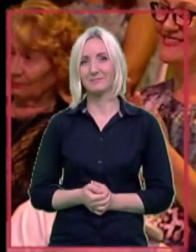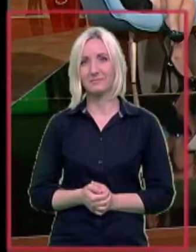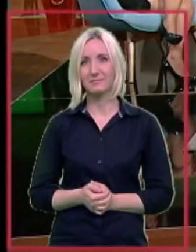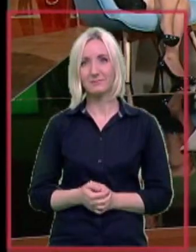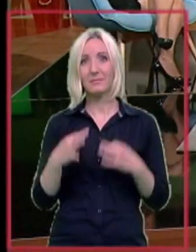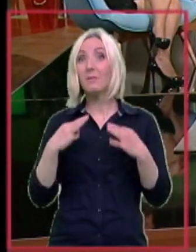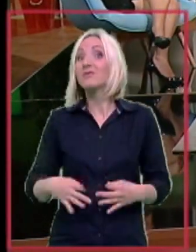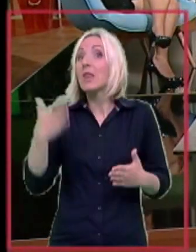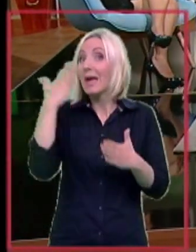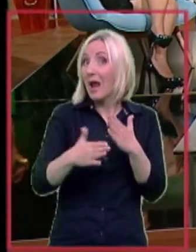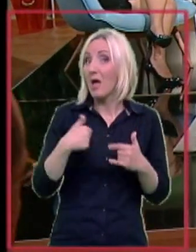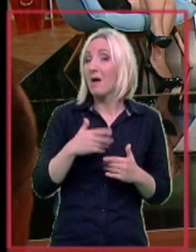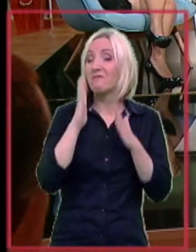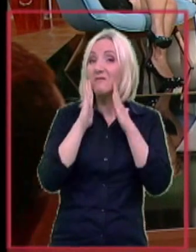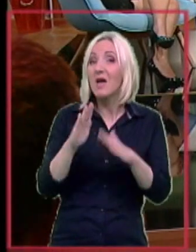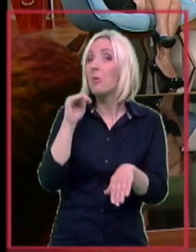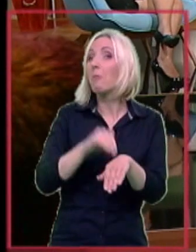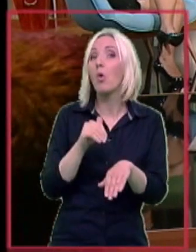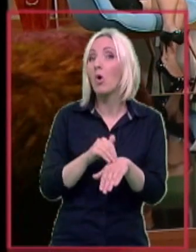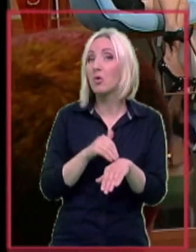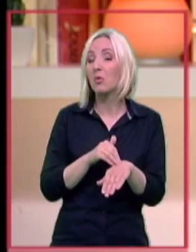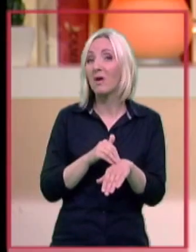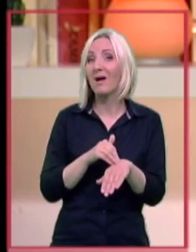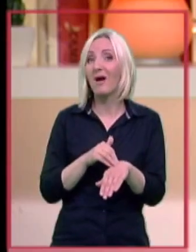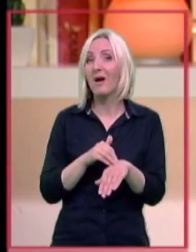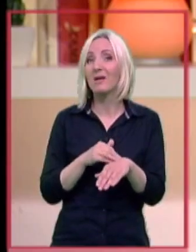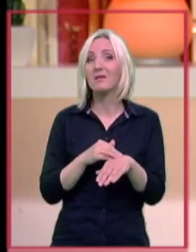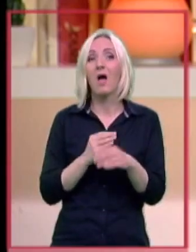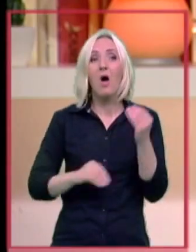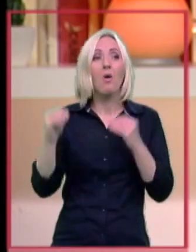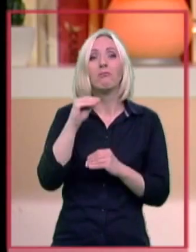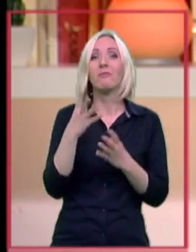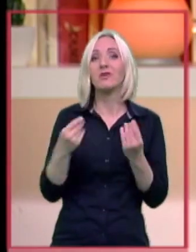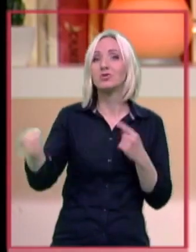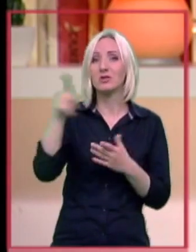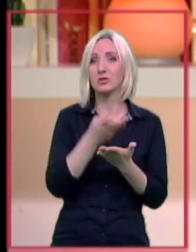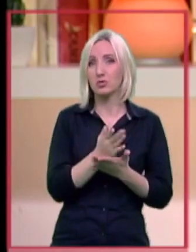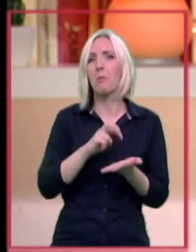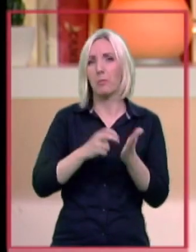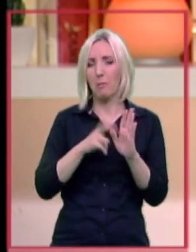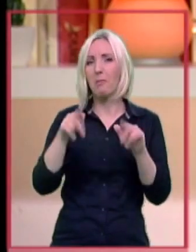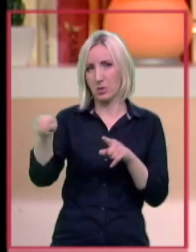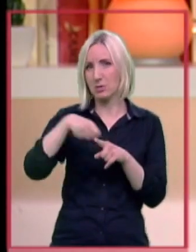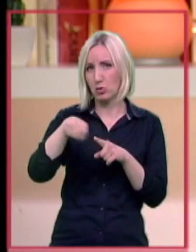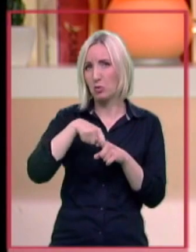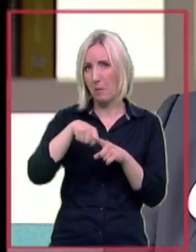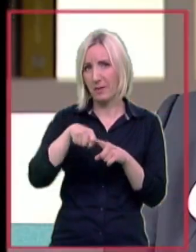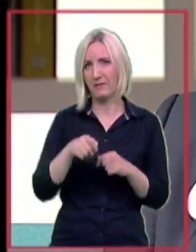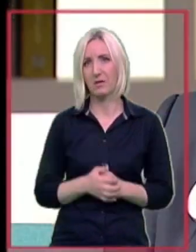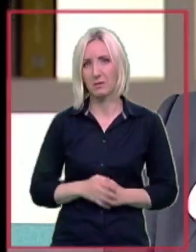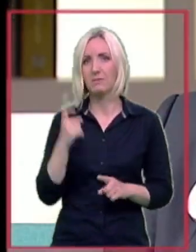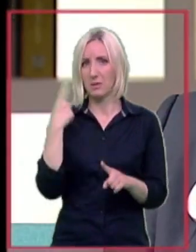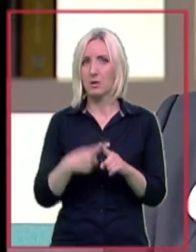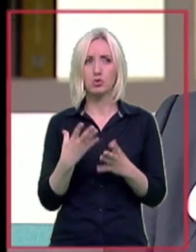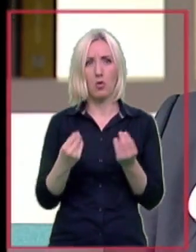Profesore, na kraju verujem da je poruka, da u većini slučajeva je situacija takva da se problem može popraviti. Da, u